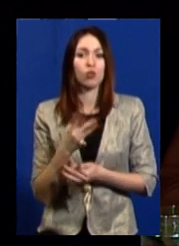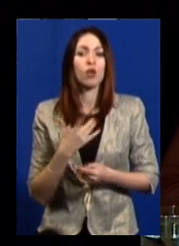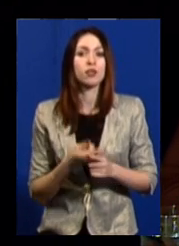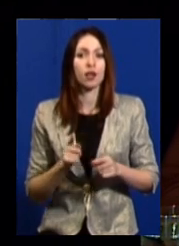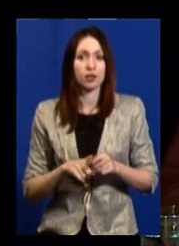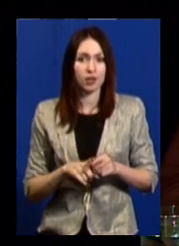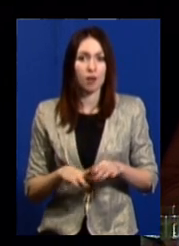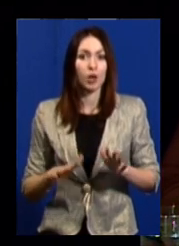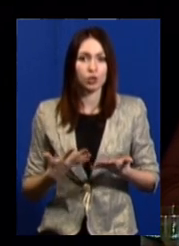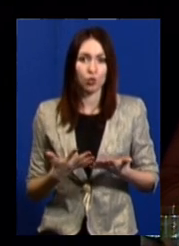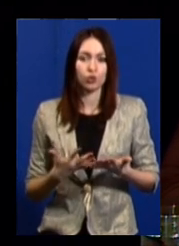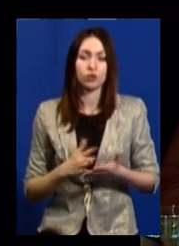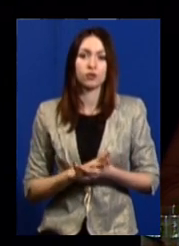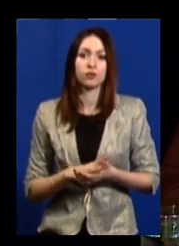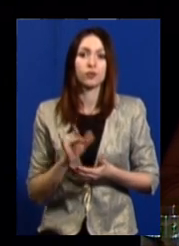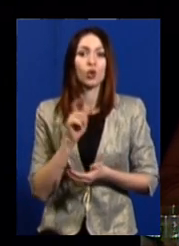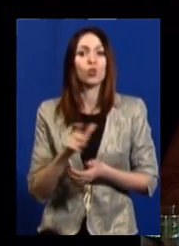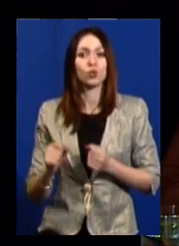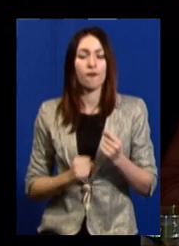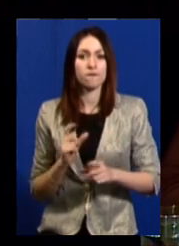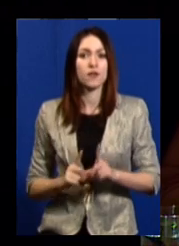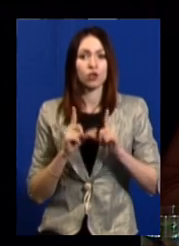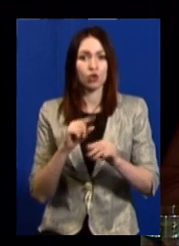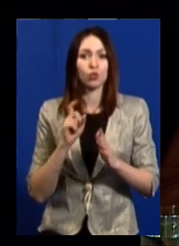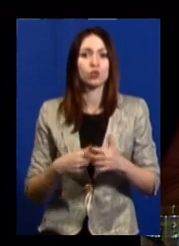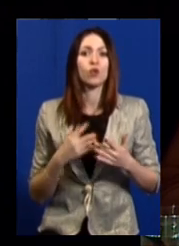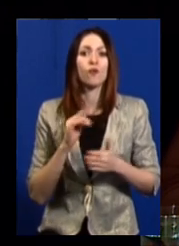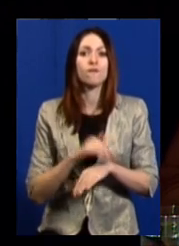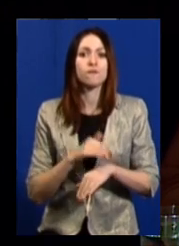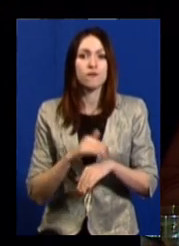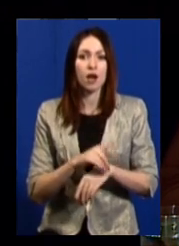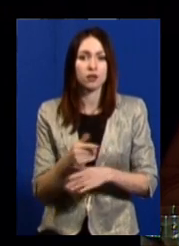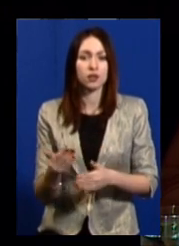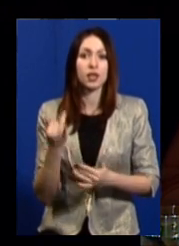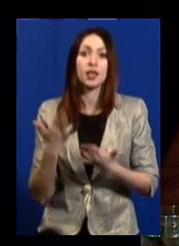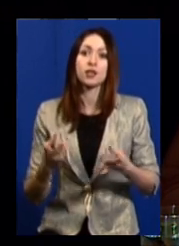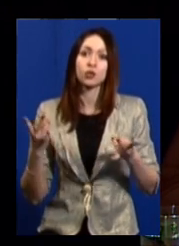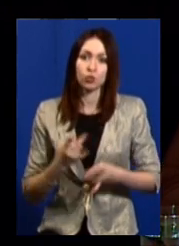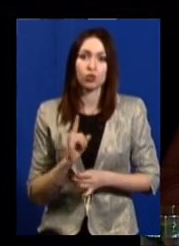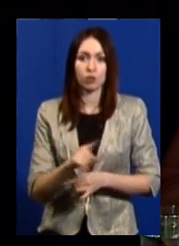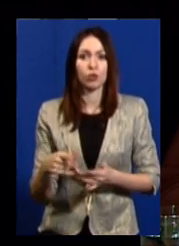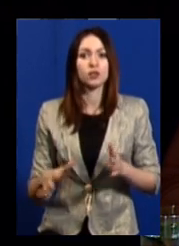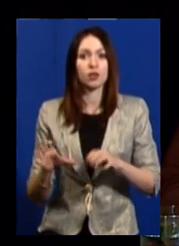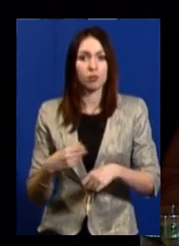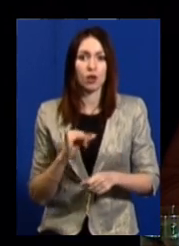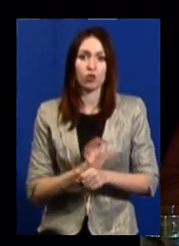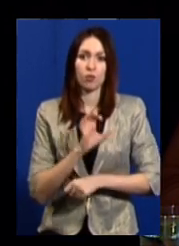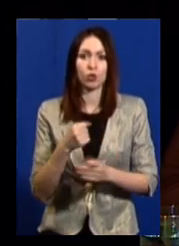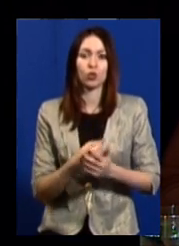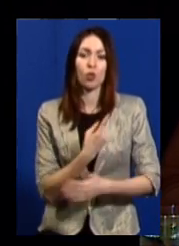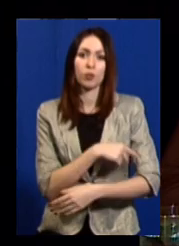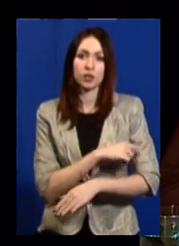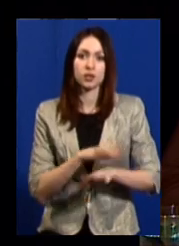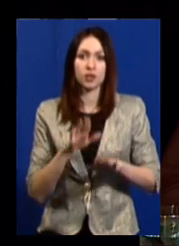відбувається. Люди виїжджають, з'ясують факти. Якщо треба, то дитину забирають, направляють до медичних